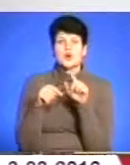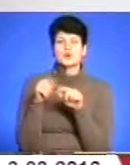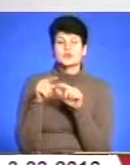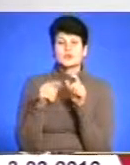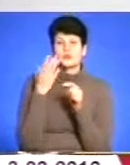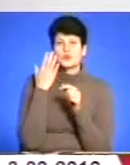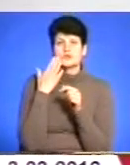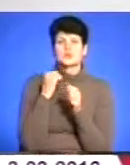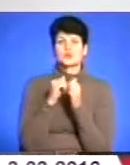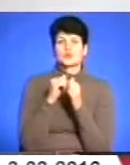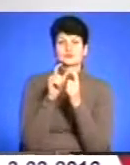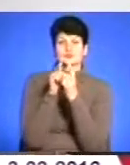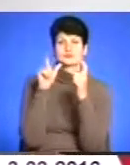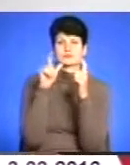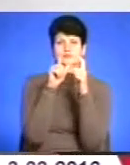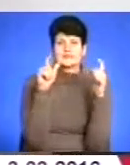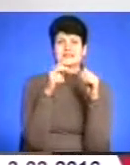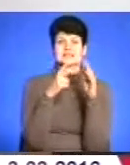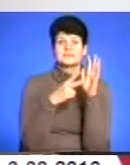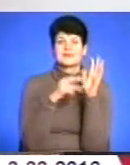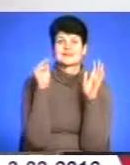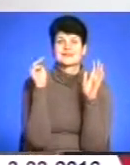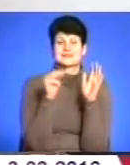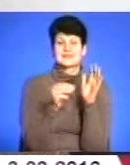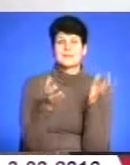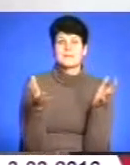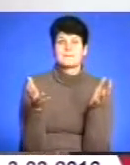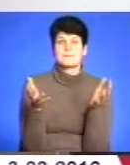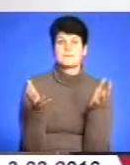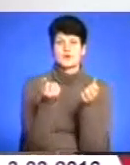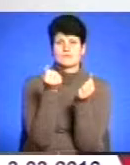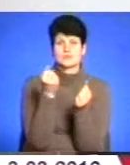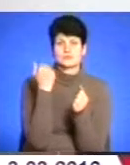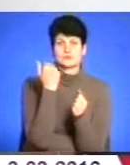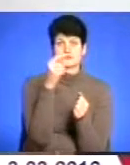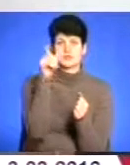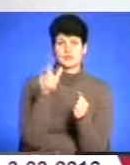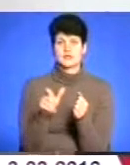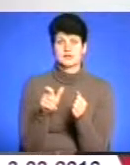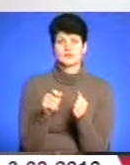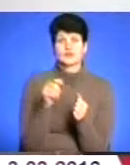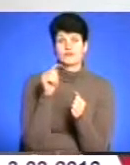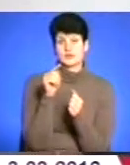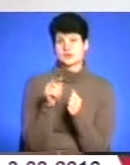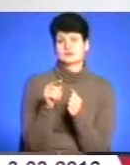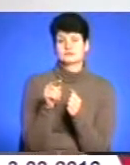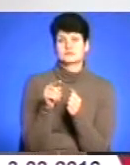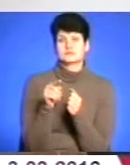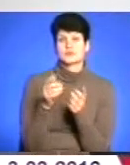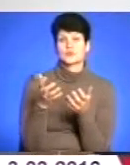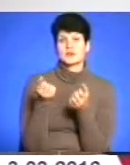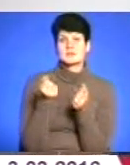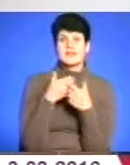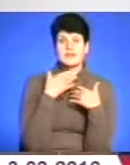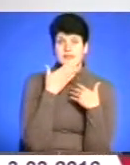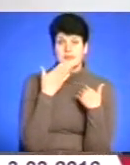на кожному з тобі висіло оголошення 17 тисяч за поїмку такого-то. І вони отримували абсолютно не маючи навіть самим,